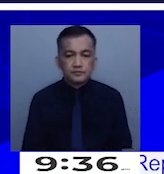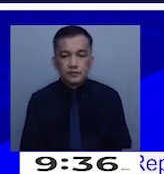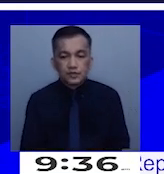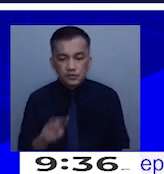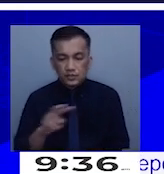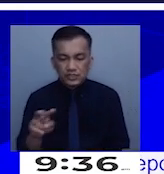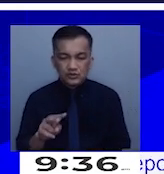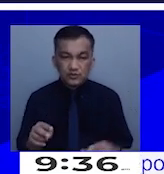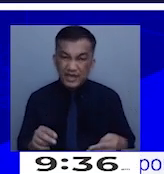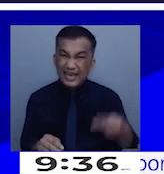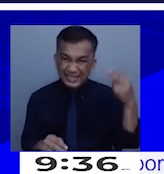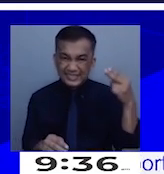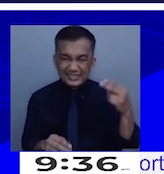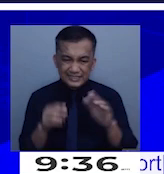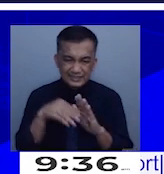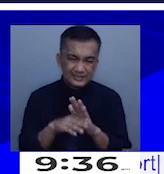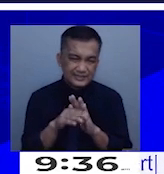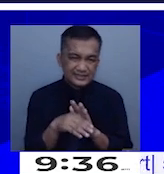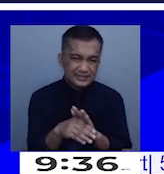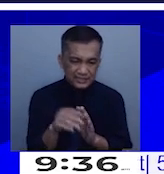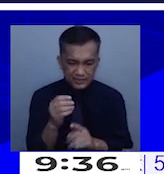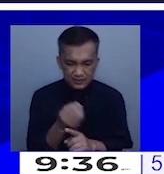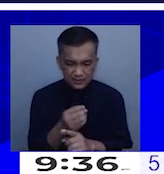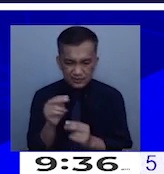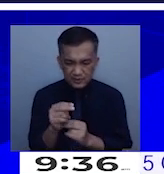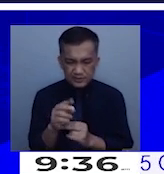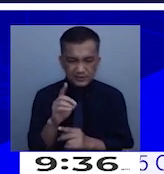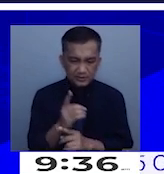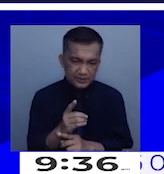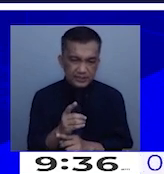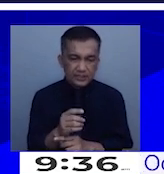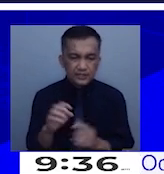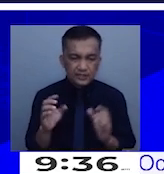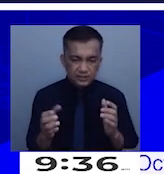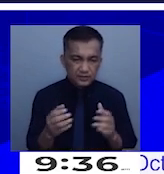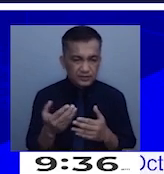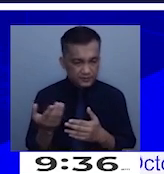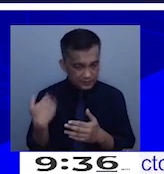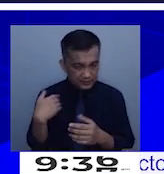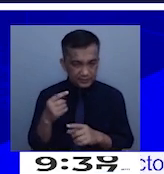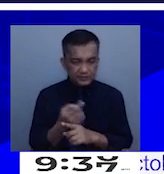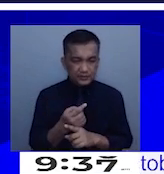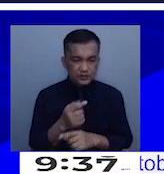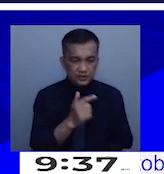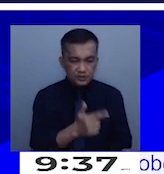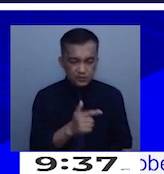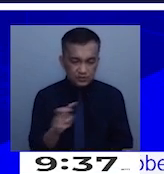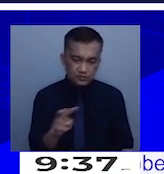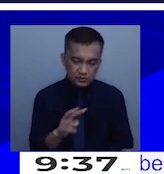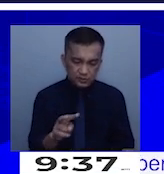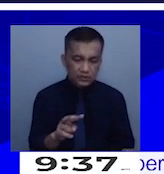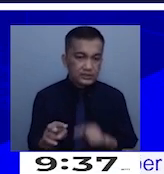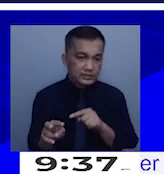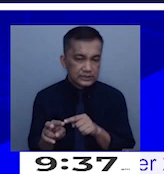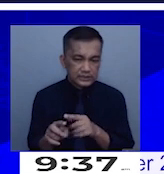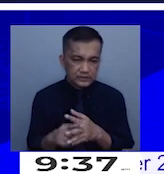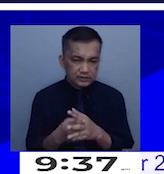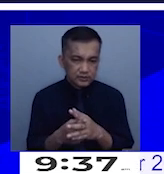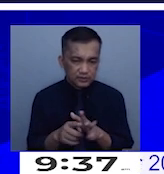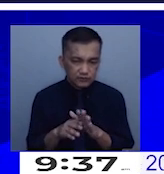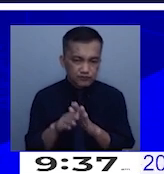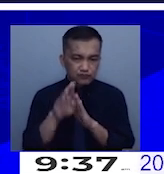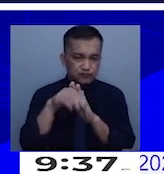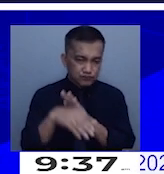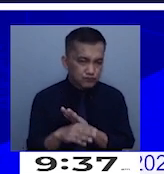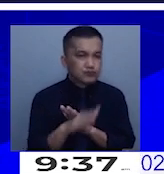mataas yung inflation ng October, November, December compared sa previous month. Of course, yung 2022 talagang dito nagsimula yung pagtaas ng inflation.